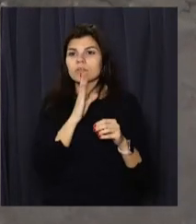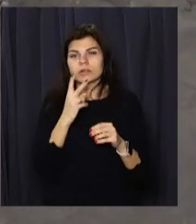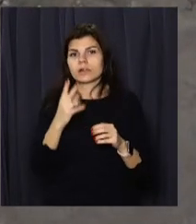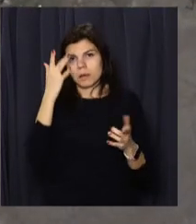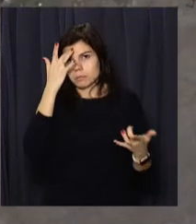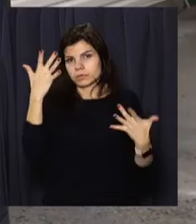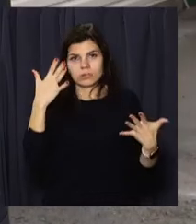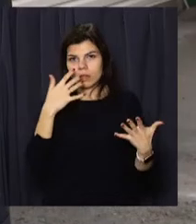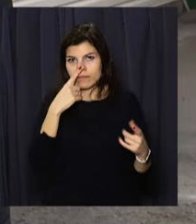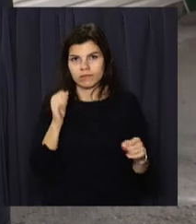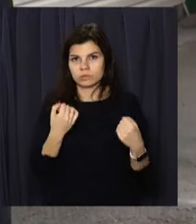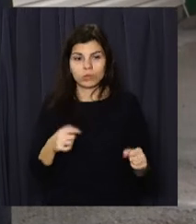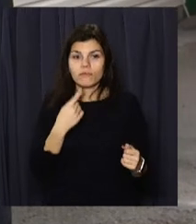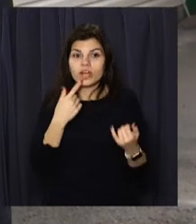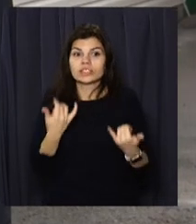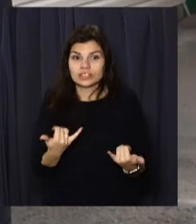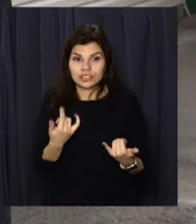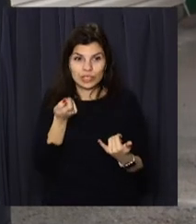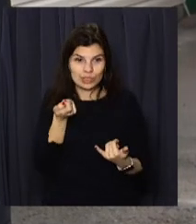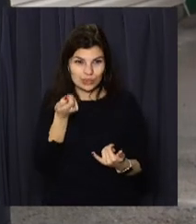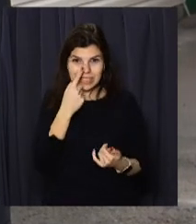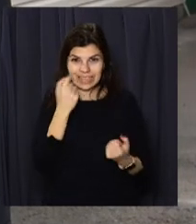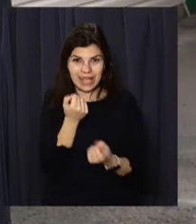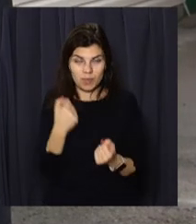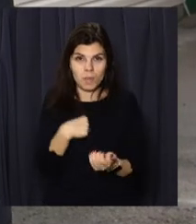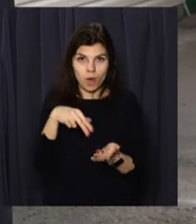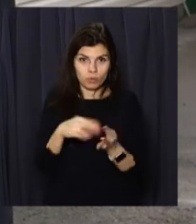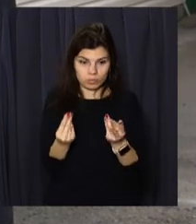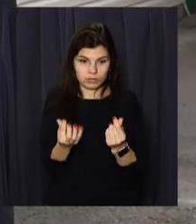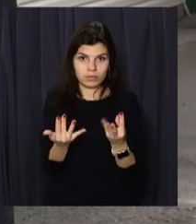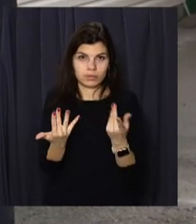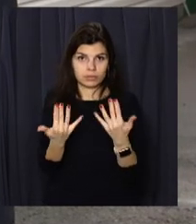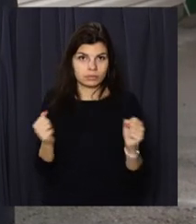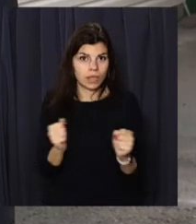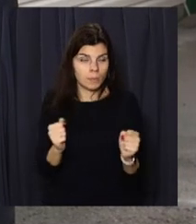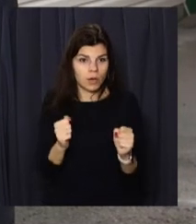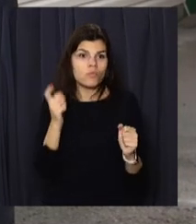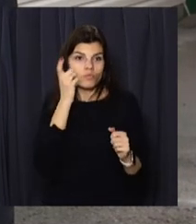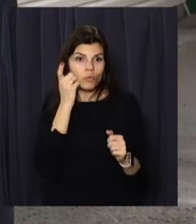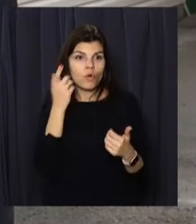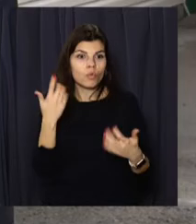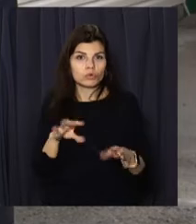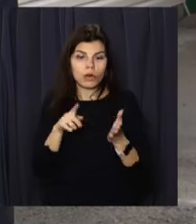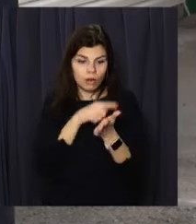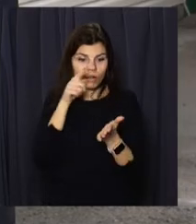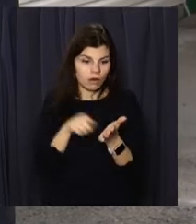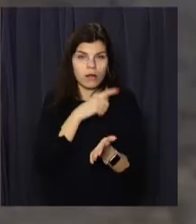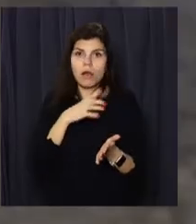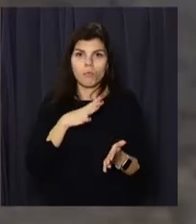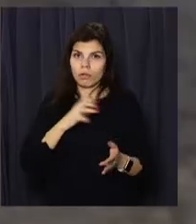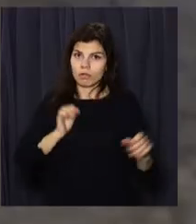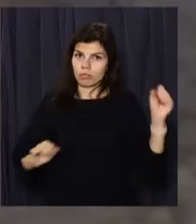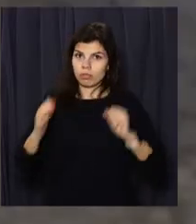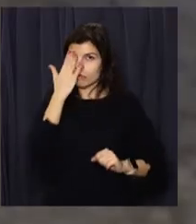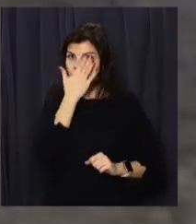не уявляє. От навіть зараз вже зима, ми стоїмо, у мене пальці вже замерзли, тому у мене телефон може не з першого разу розблокуватися.